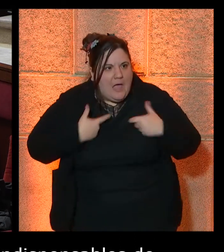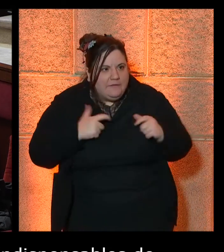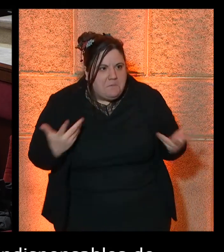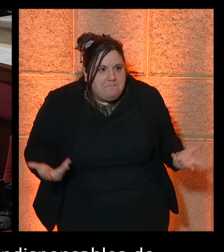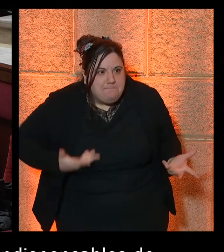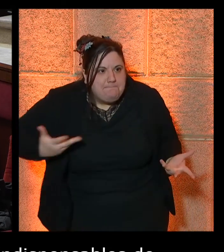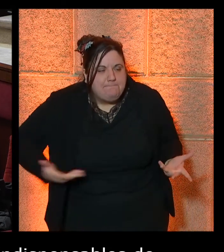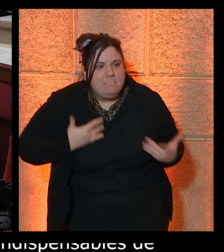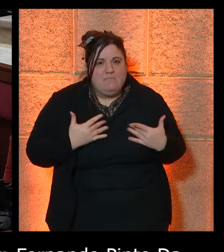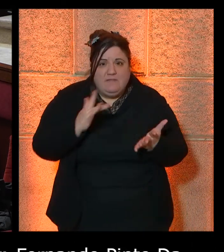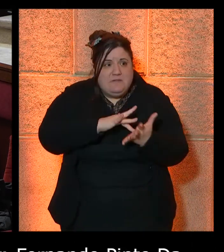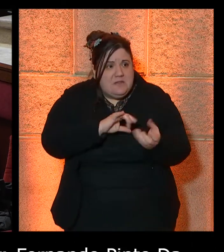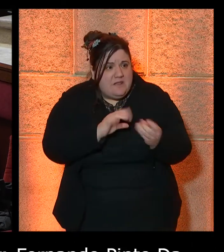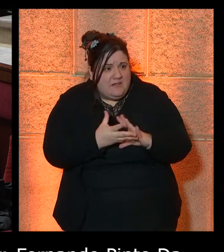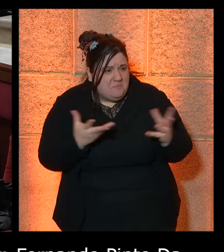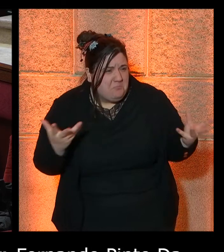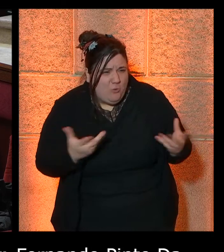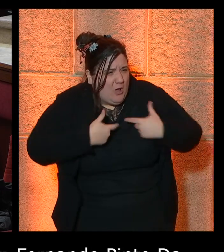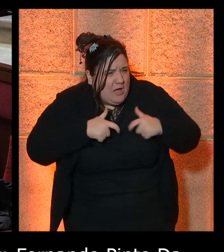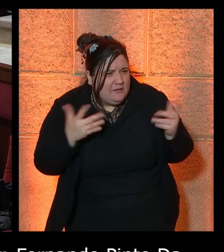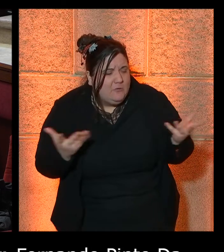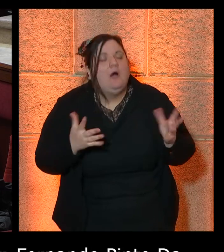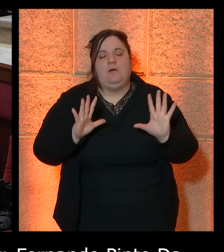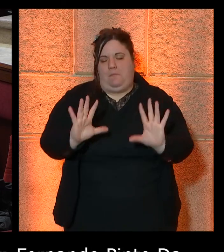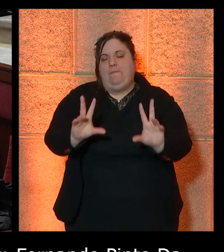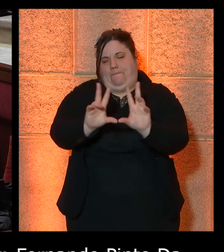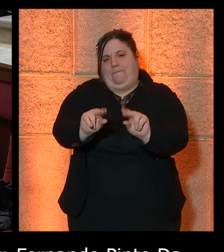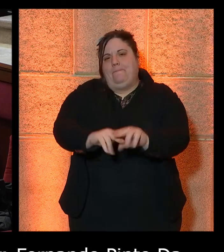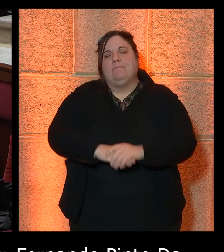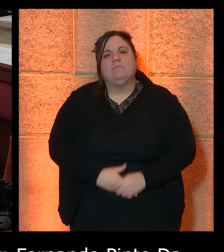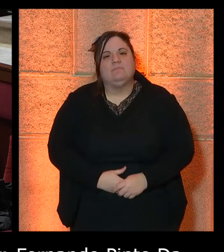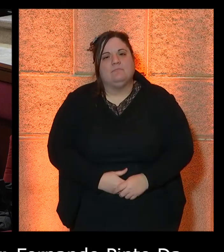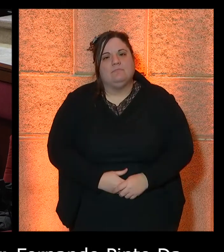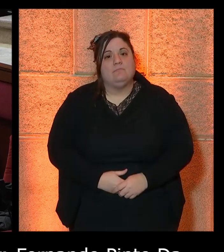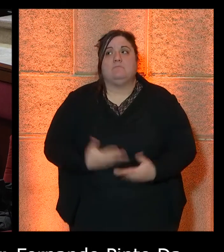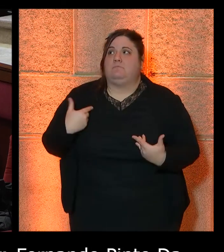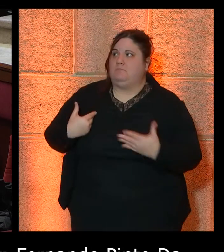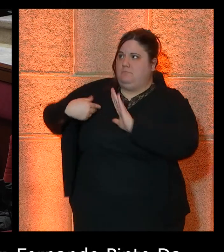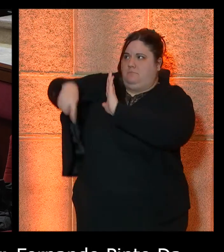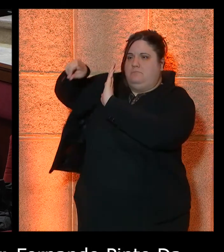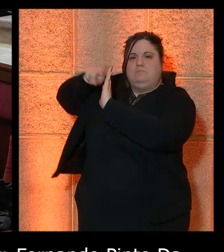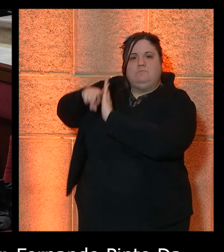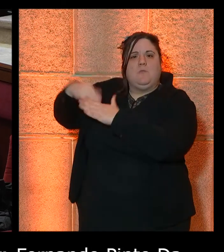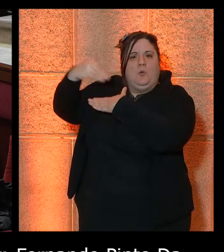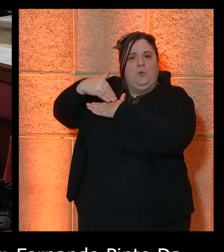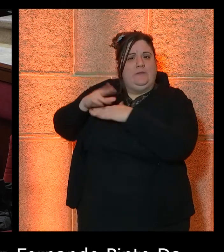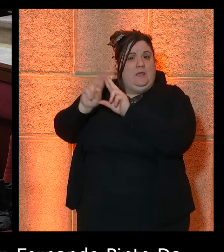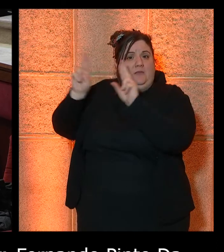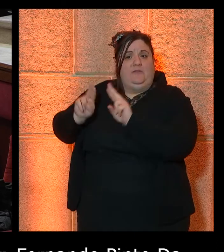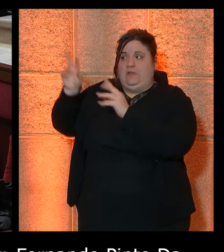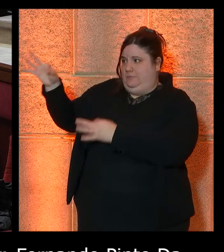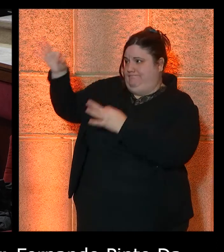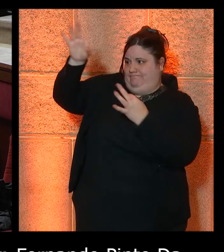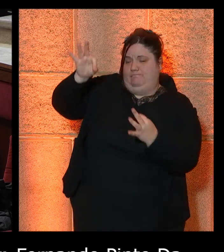de site Internet, de quoi parle-t-on ? D'abord, on parle de recommandations internationales qui, il faut le